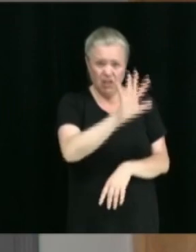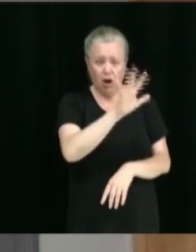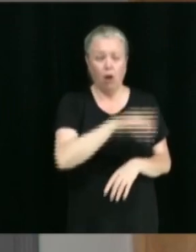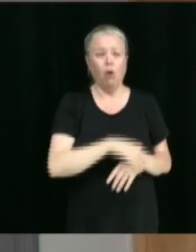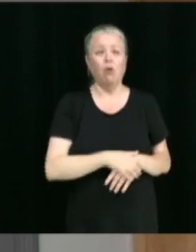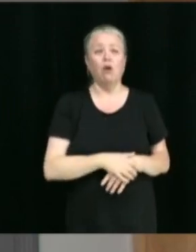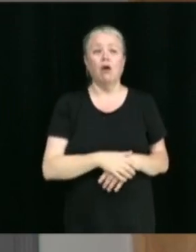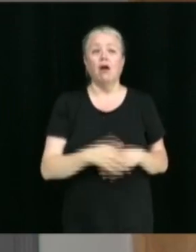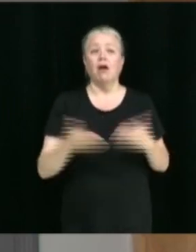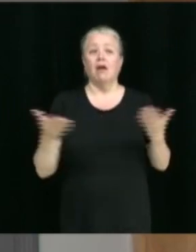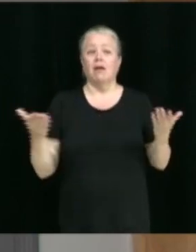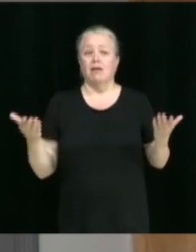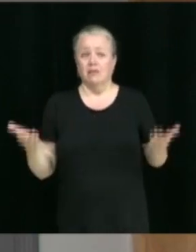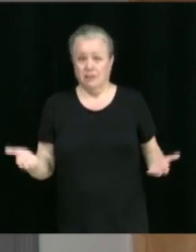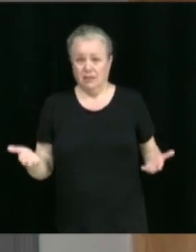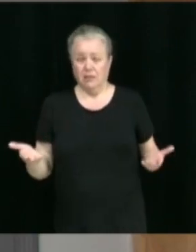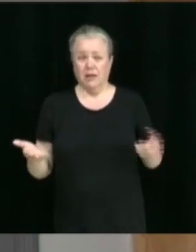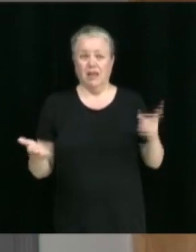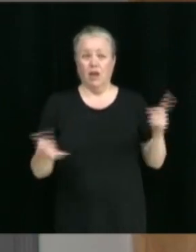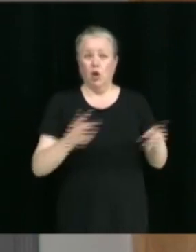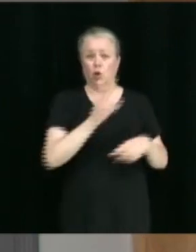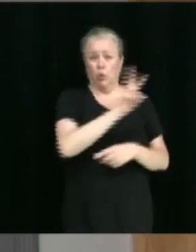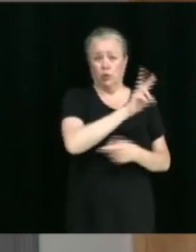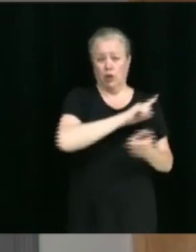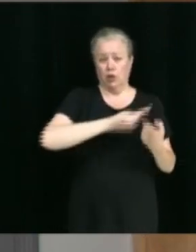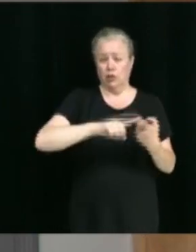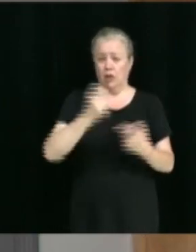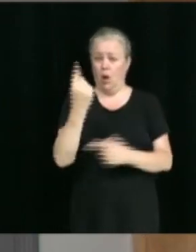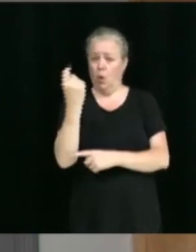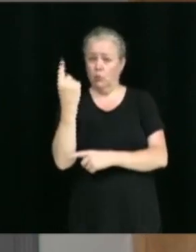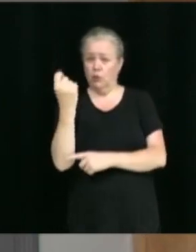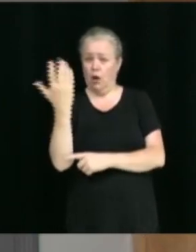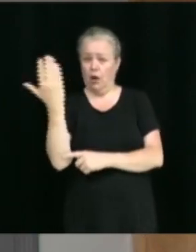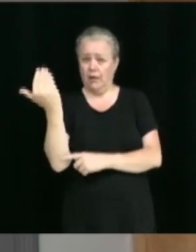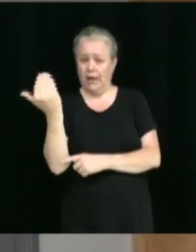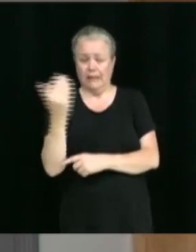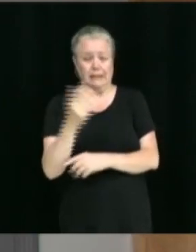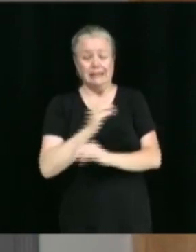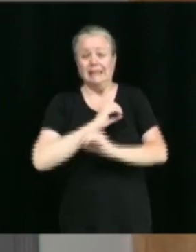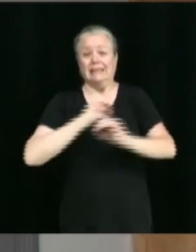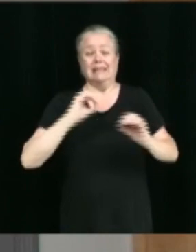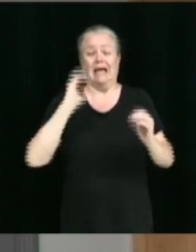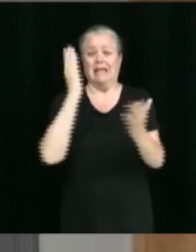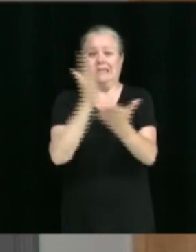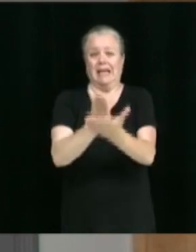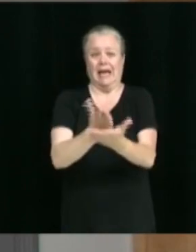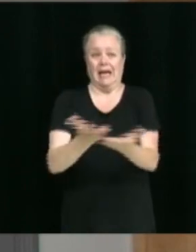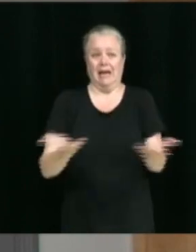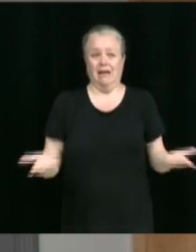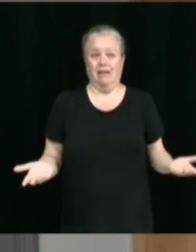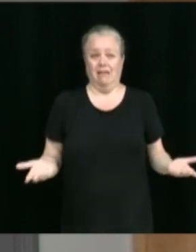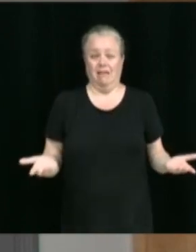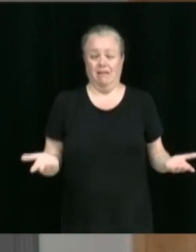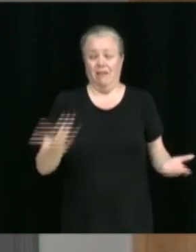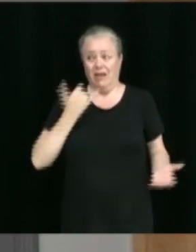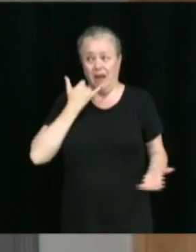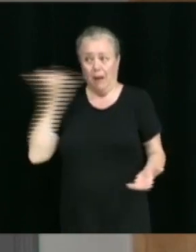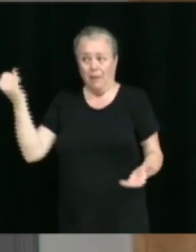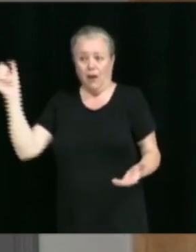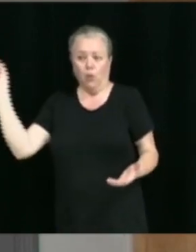ça a duré de 10 heures à 23h15 sans arrêt. Ça fait qu'elle a beau appeler, mais il n pas de munitions pour ça.